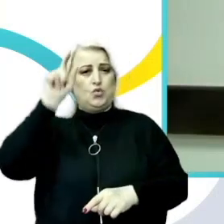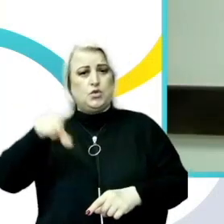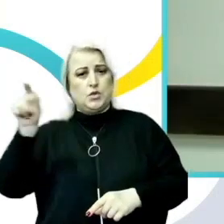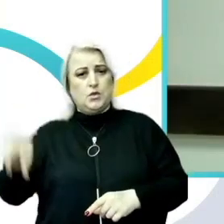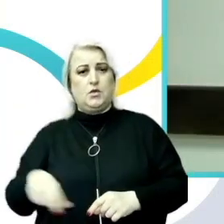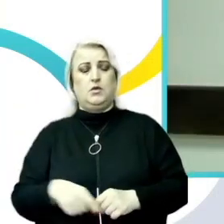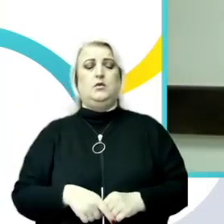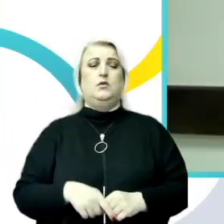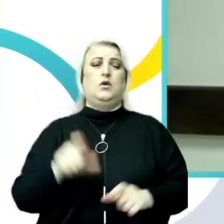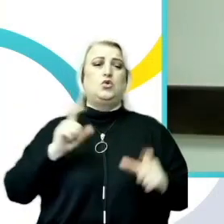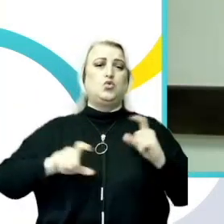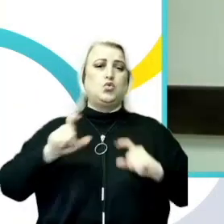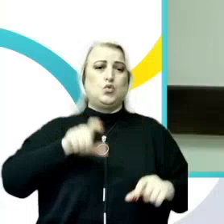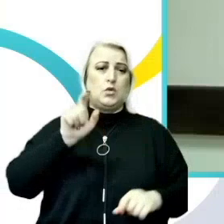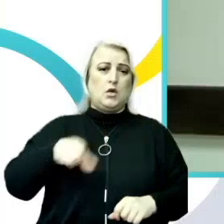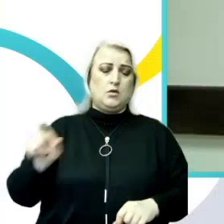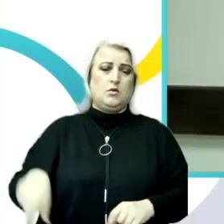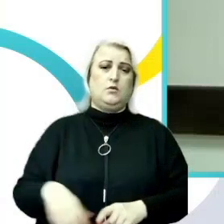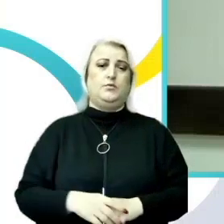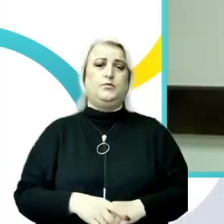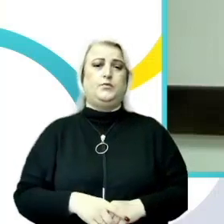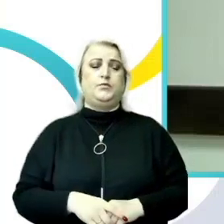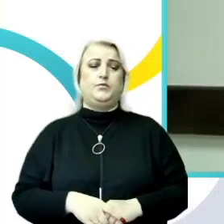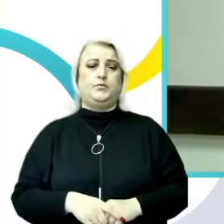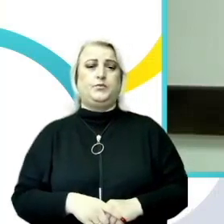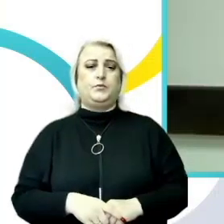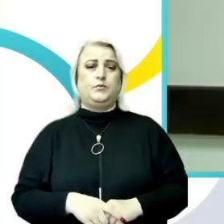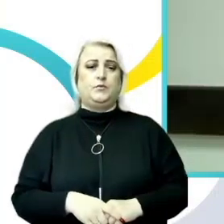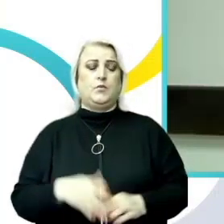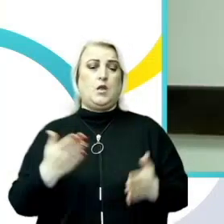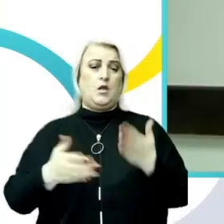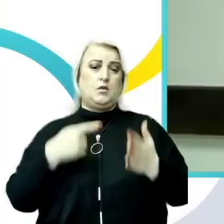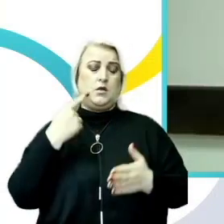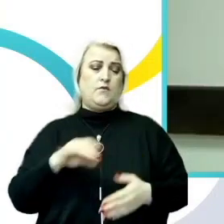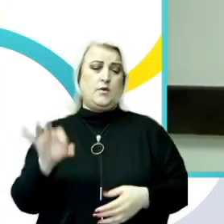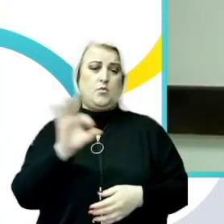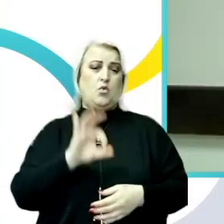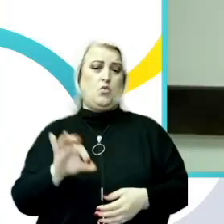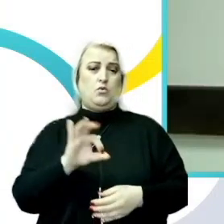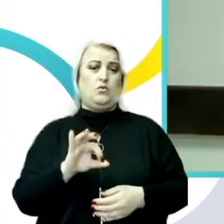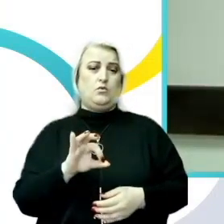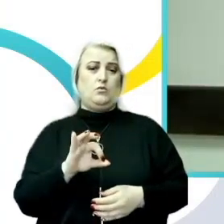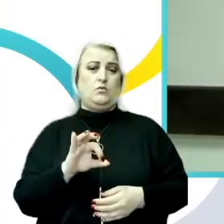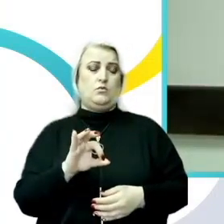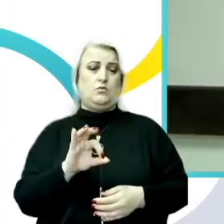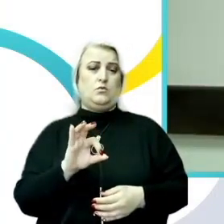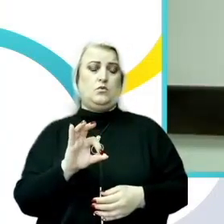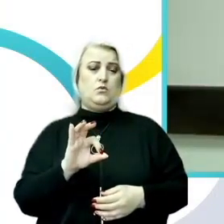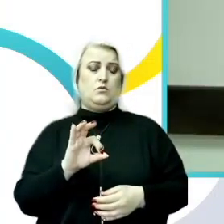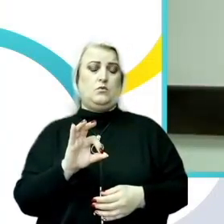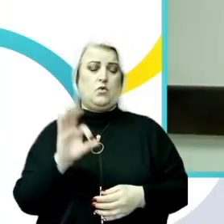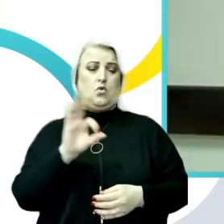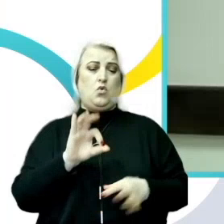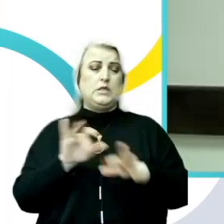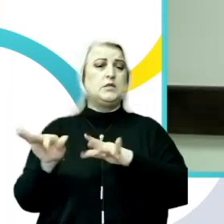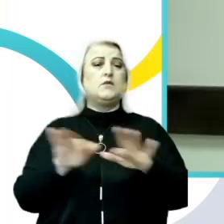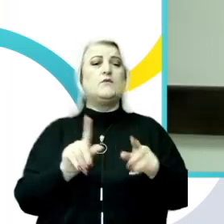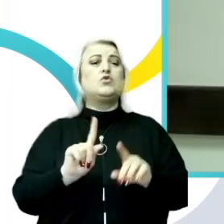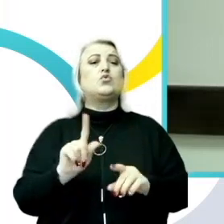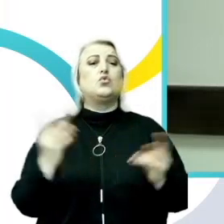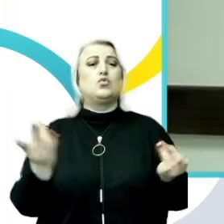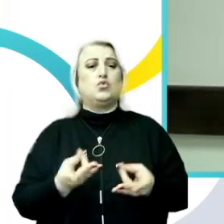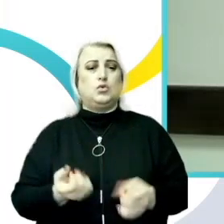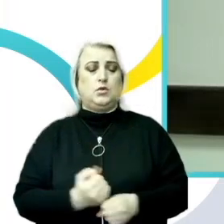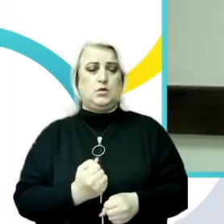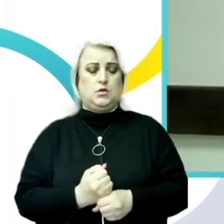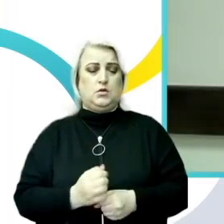personal auxiliar, dar și studenții. Dacă să vorbim despre intervențiile care trebuie făcute, noi le-am grupat în două